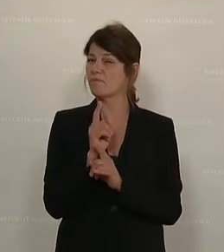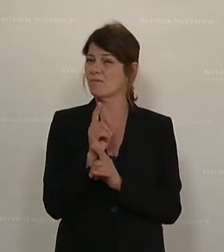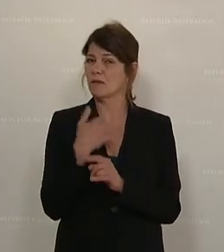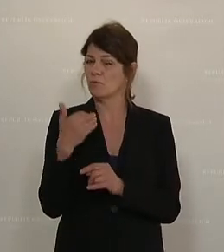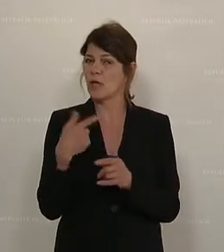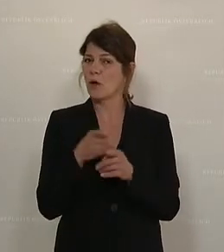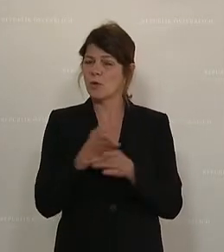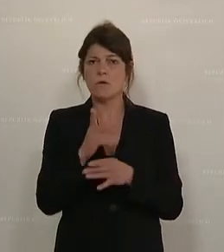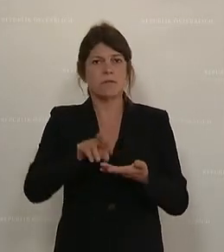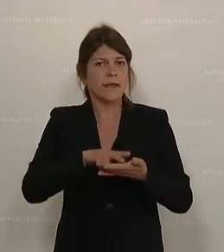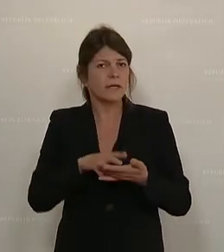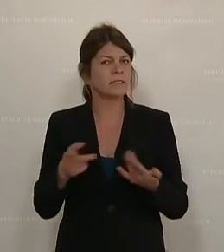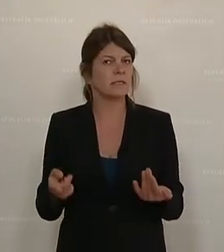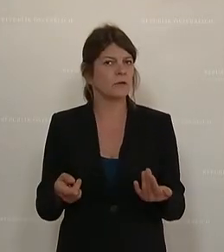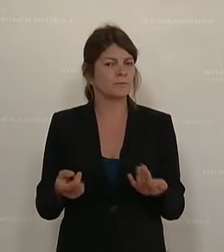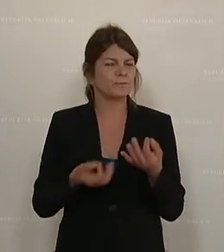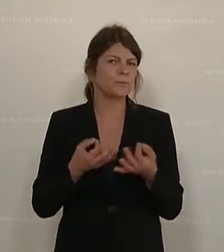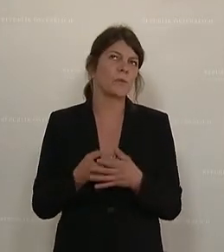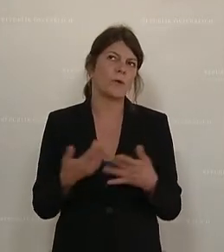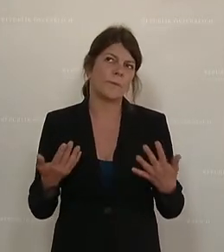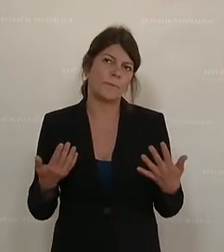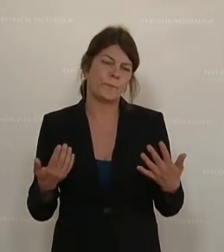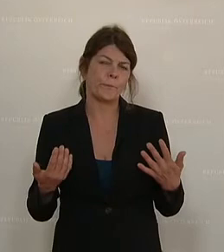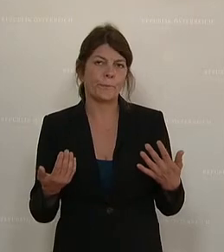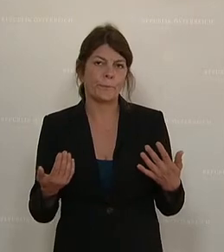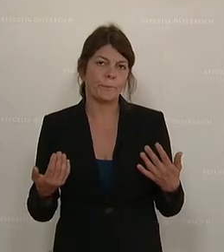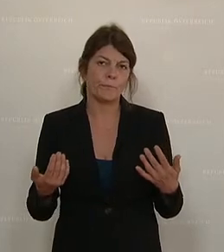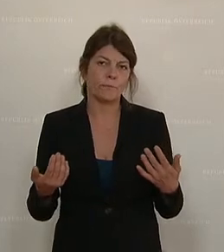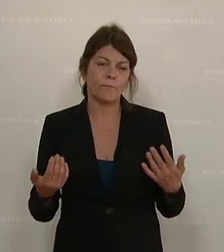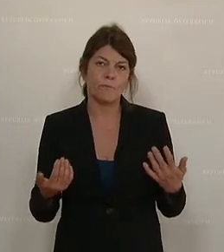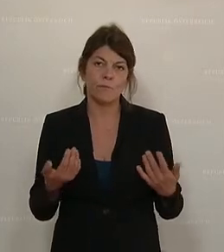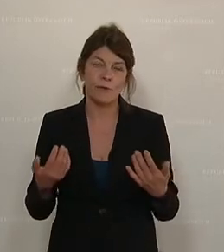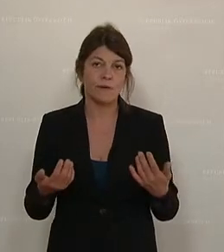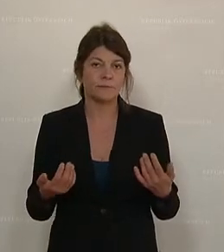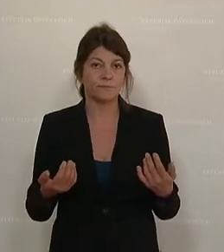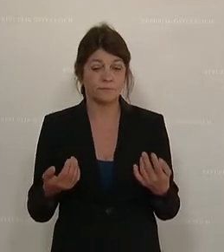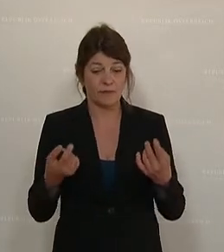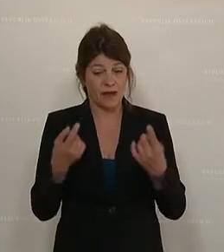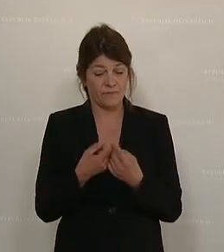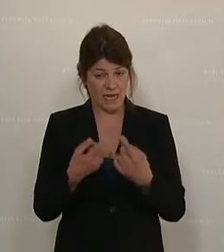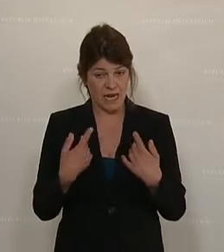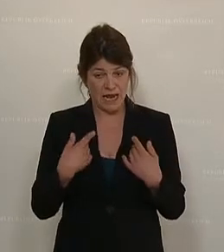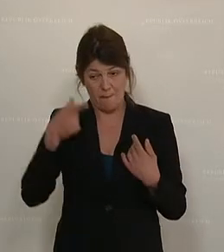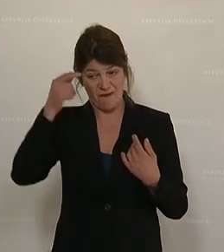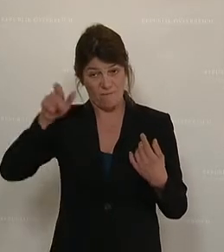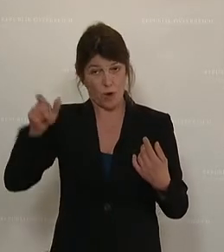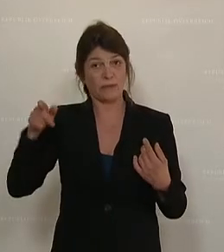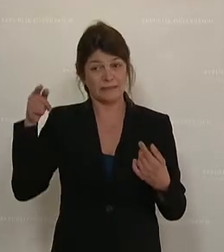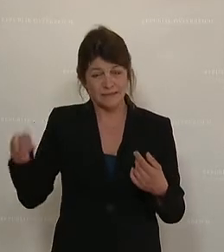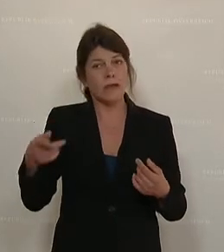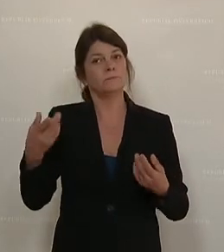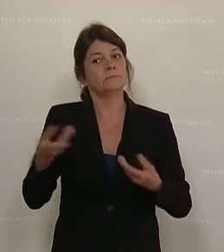Digitalisierung oder durch das Erzielen von Fähigkeiten der Bevölkerung in der